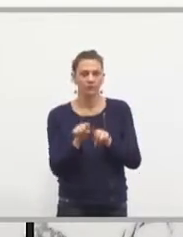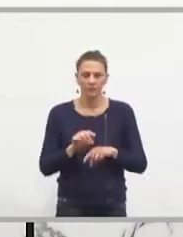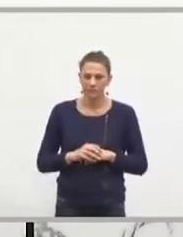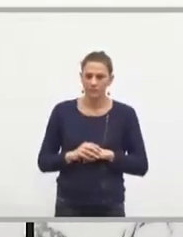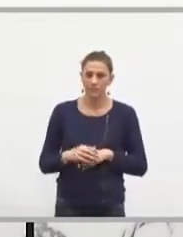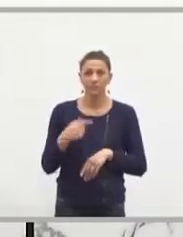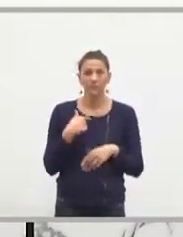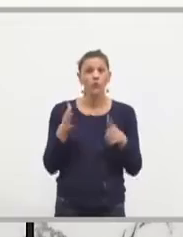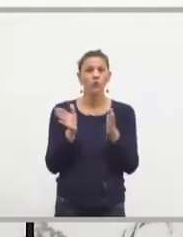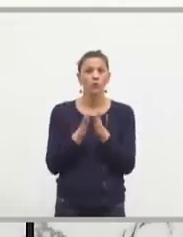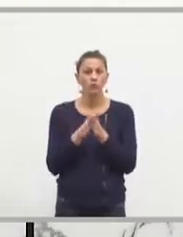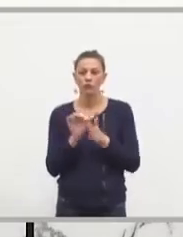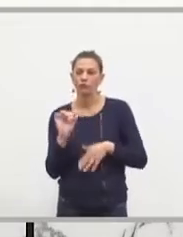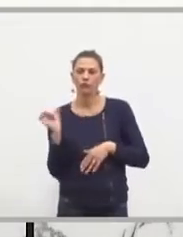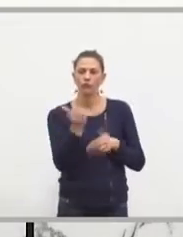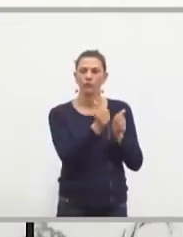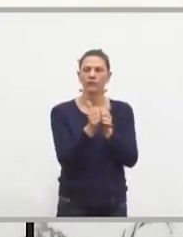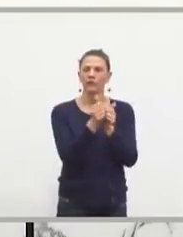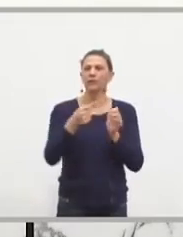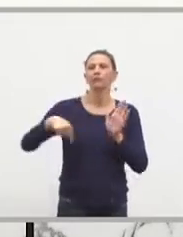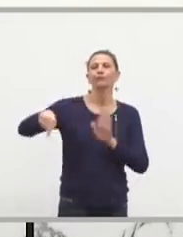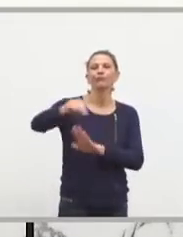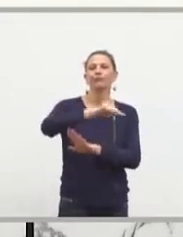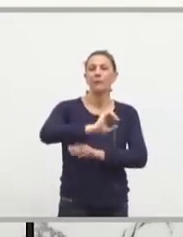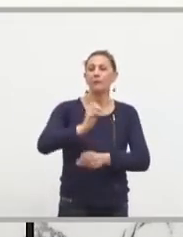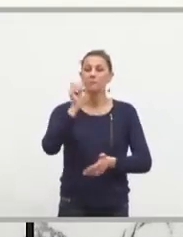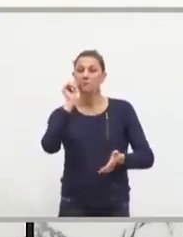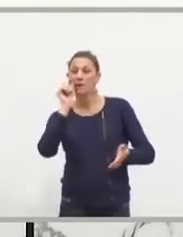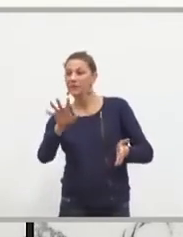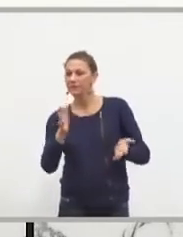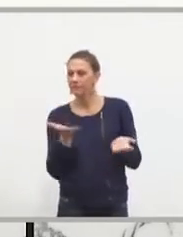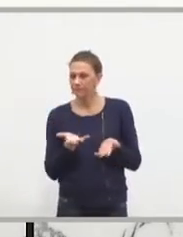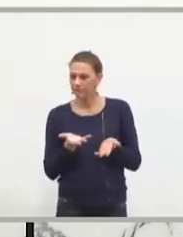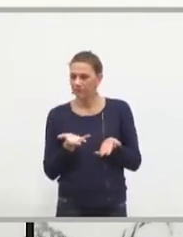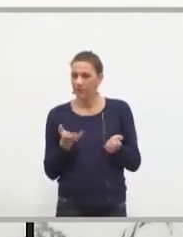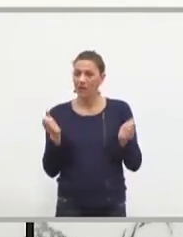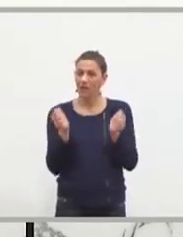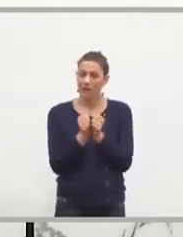collectivités de se prononcer et de flécher des crédits.